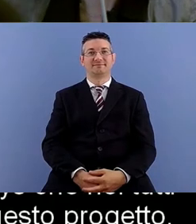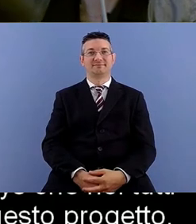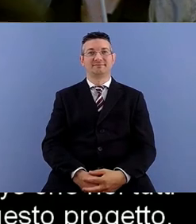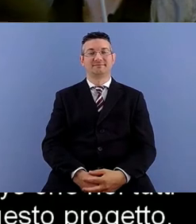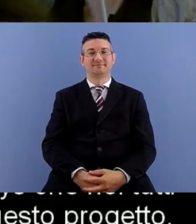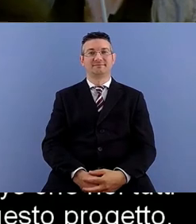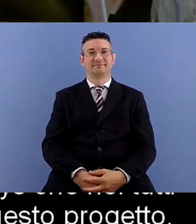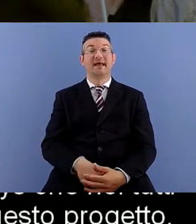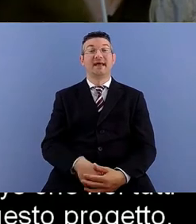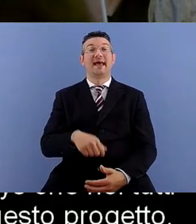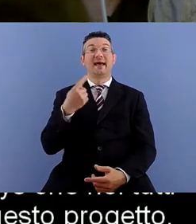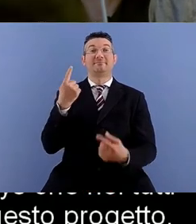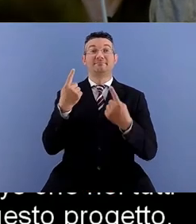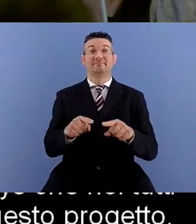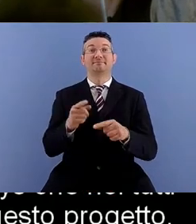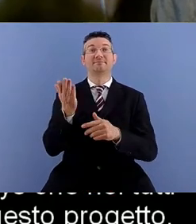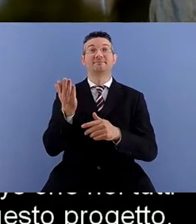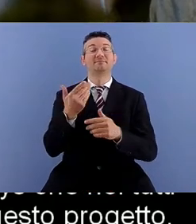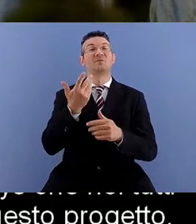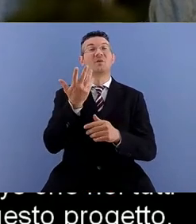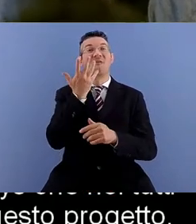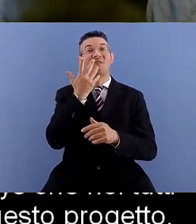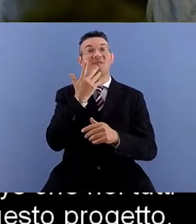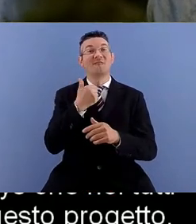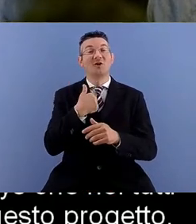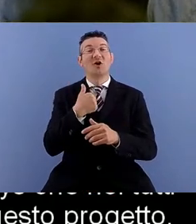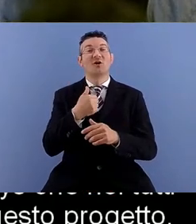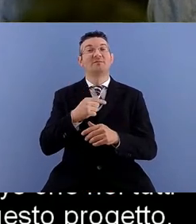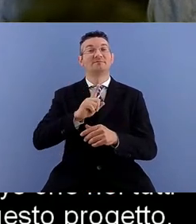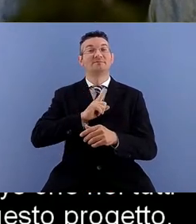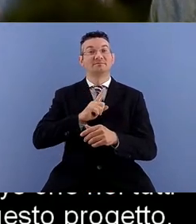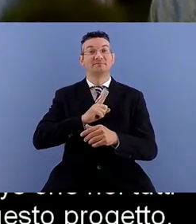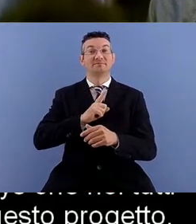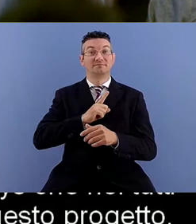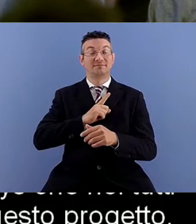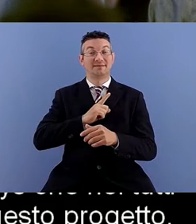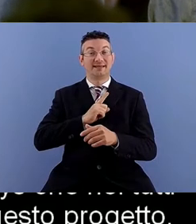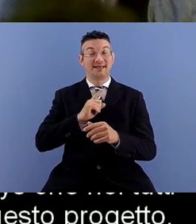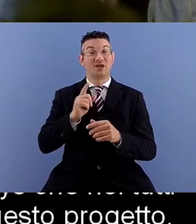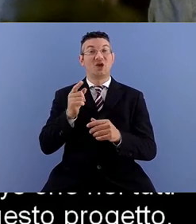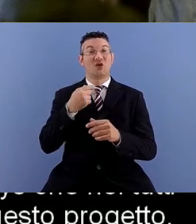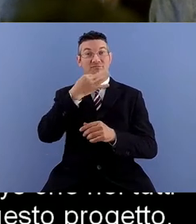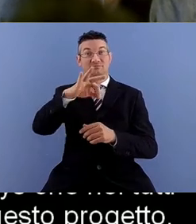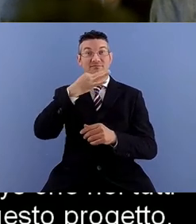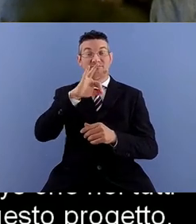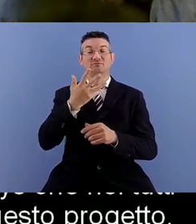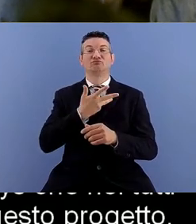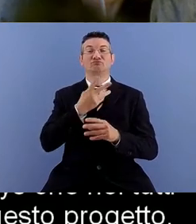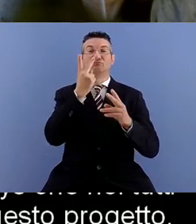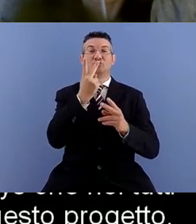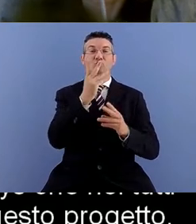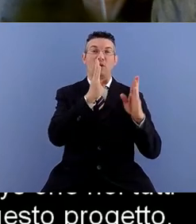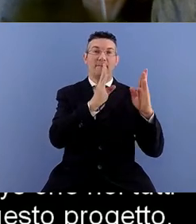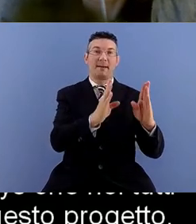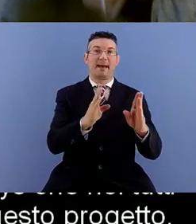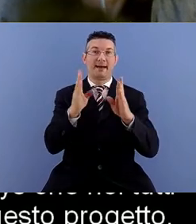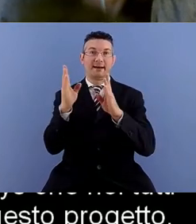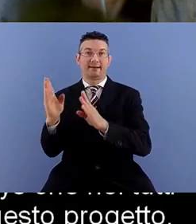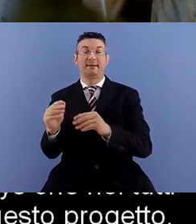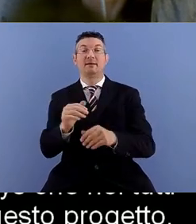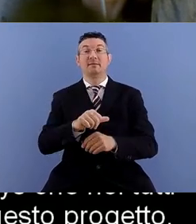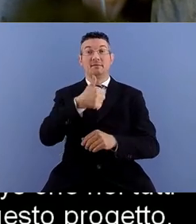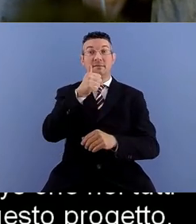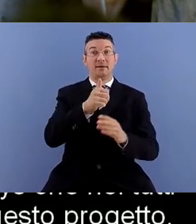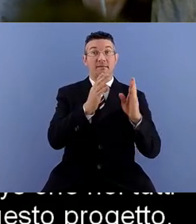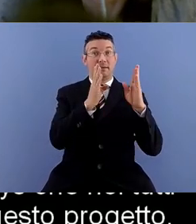ecco vorrei dedicare il mio contributo il mio contributo è diviso in due parti una prima parte